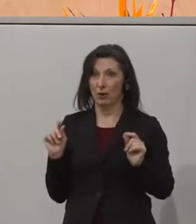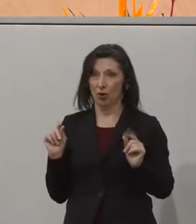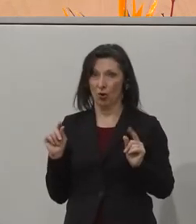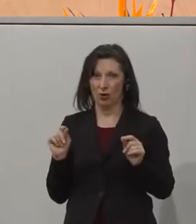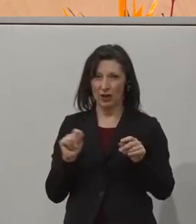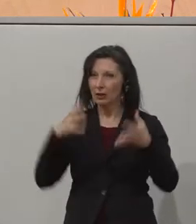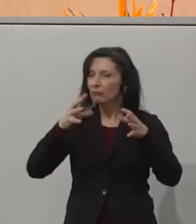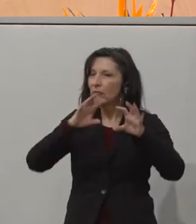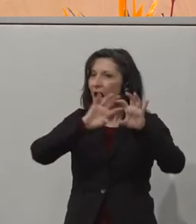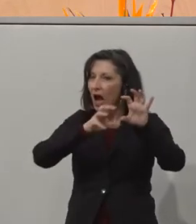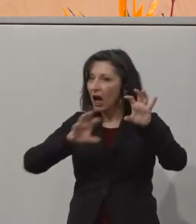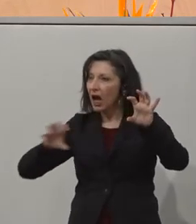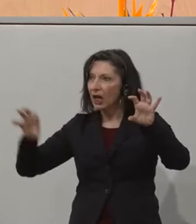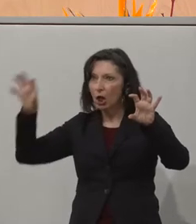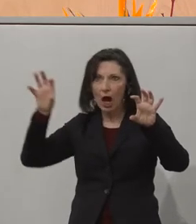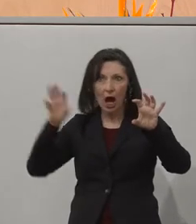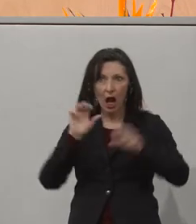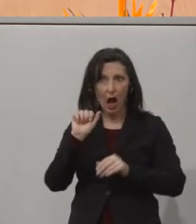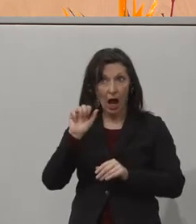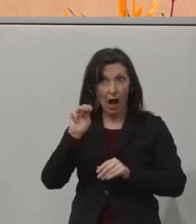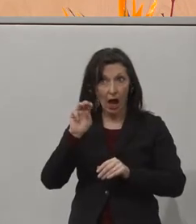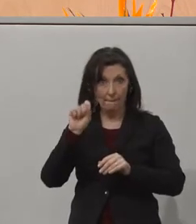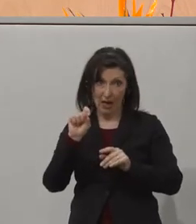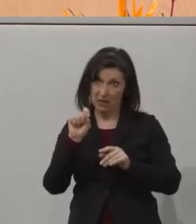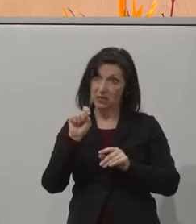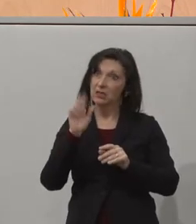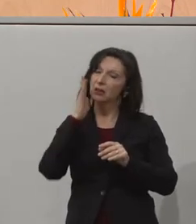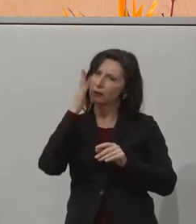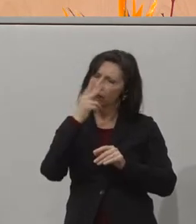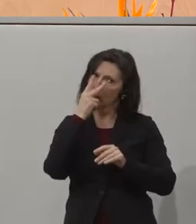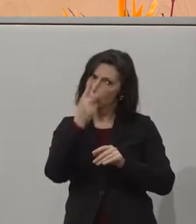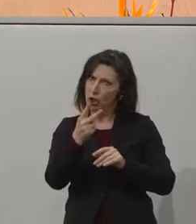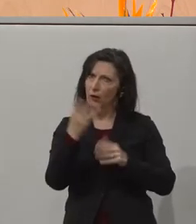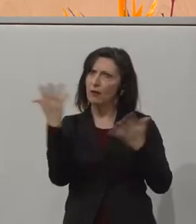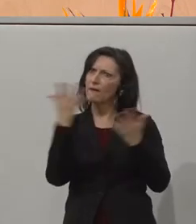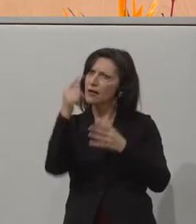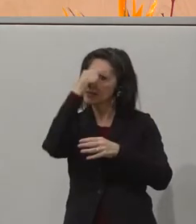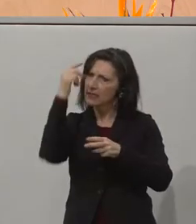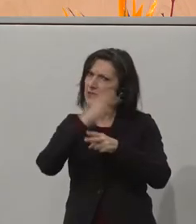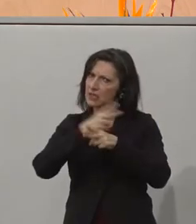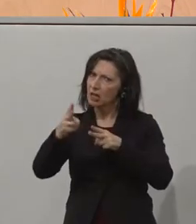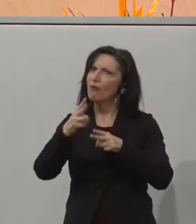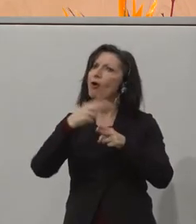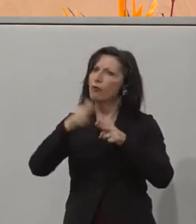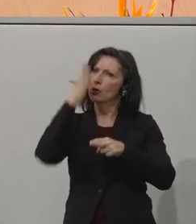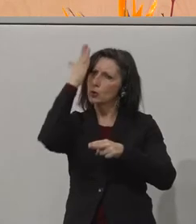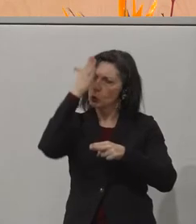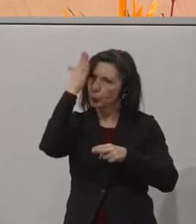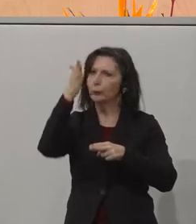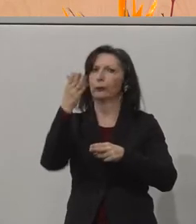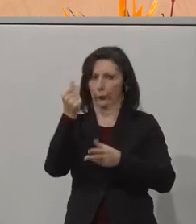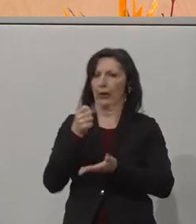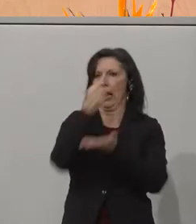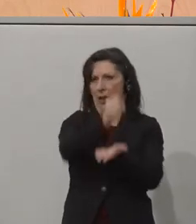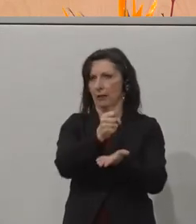regionalen und Landes-AMS-Stellen als sinnvolle Qualifikationen für die Zukunft angesehen werden. Menschen mit Behinderung